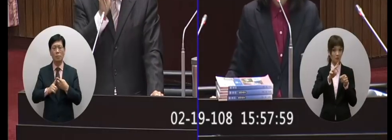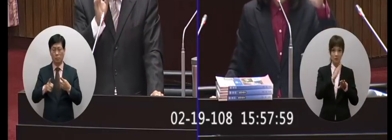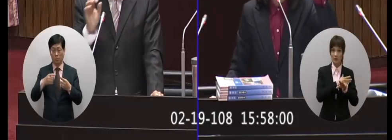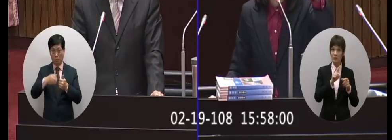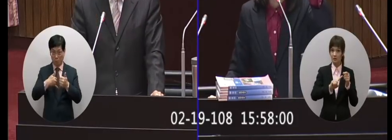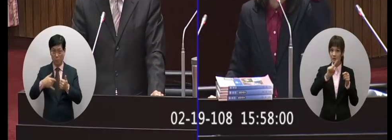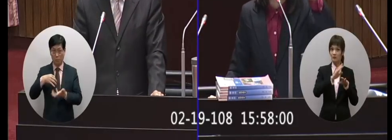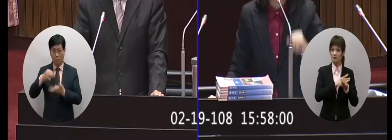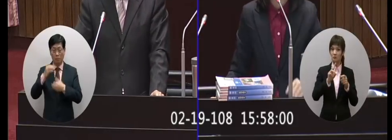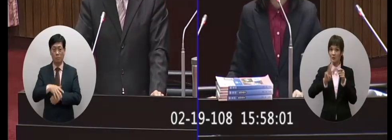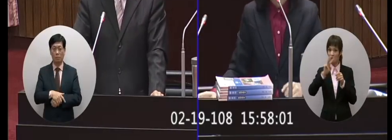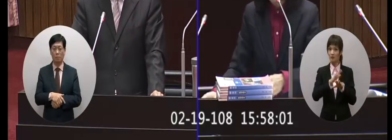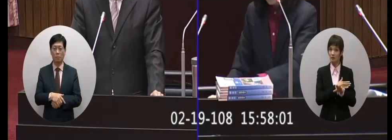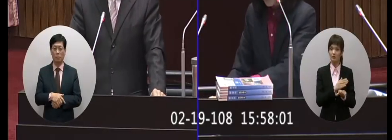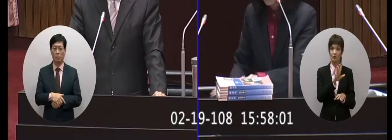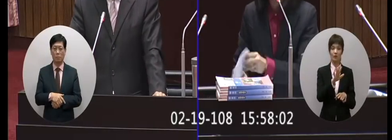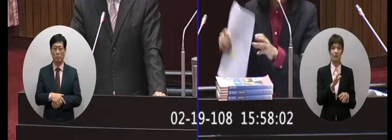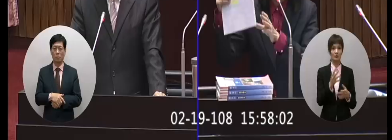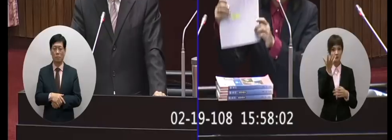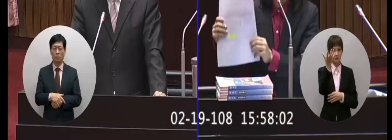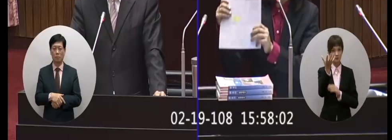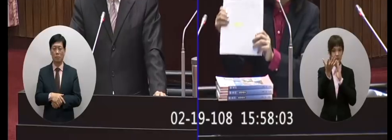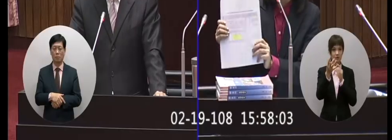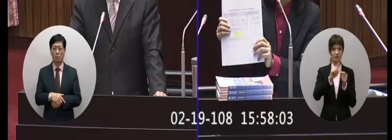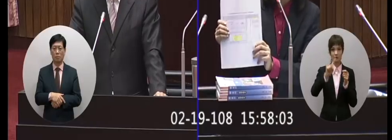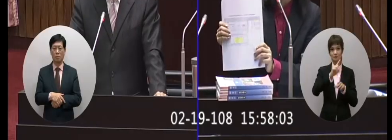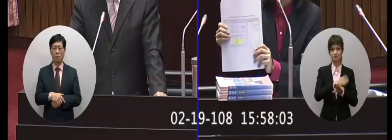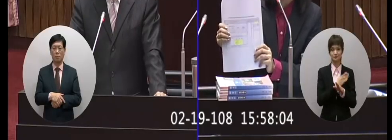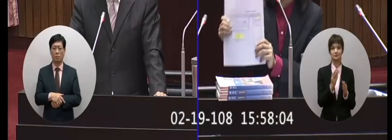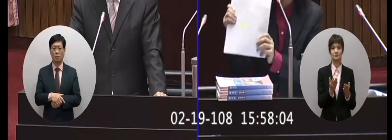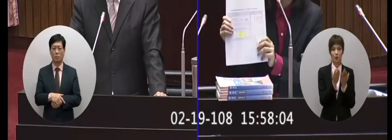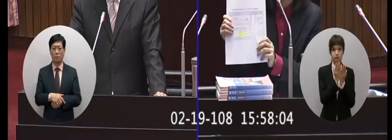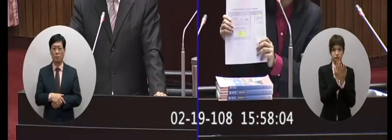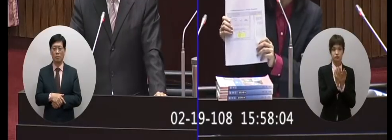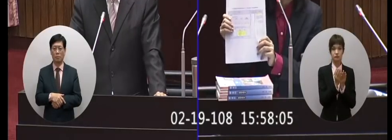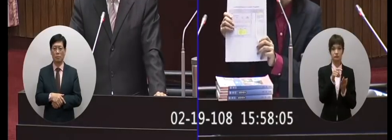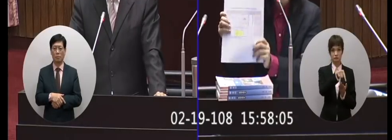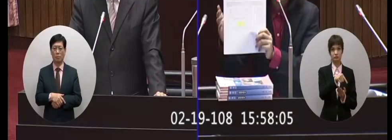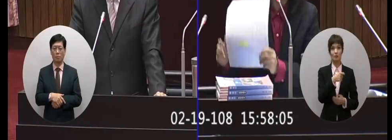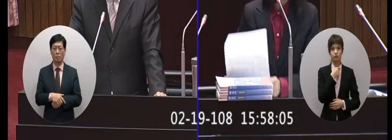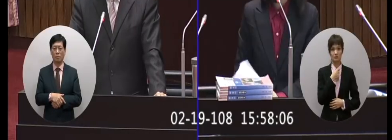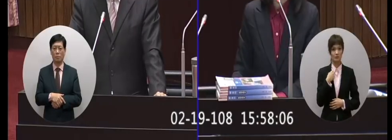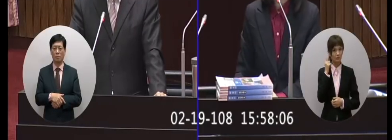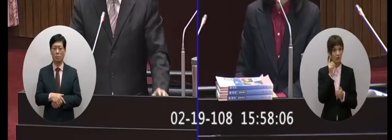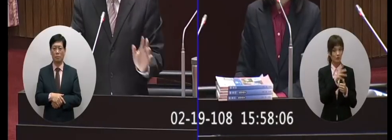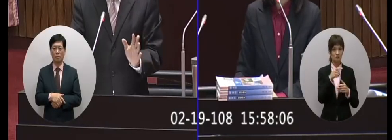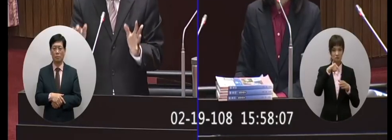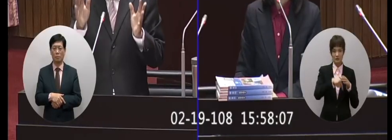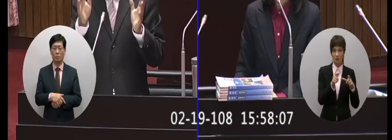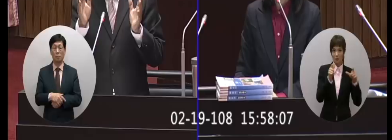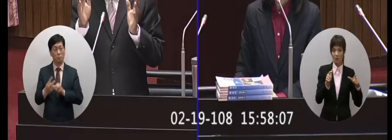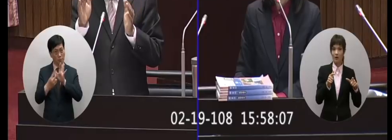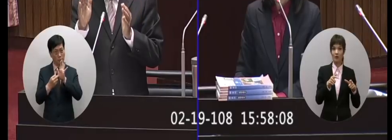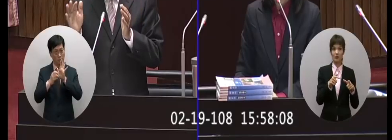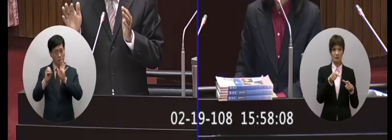開始大部分從高一就開始我請問所有的加深加廣的科目會不會有教科書我要這樣